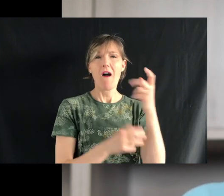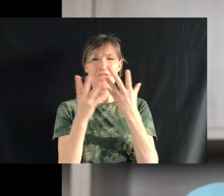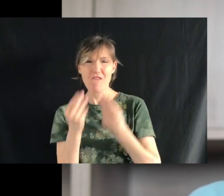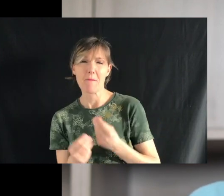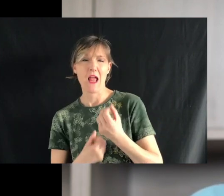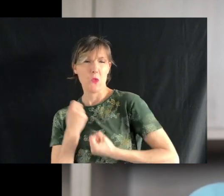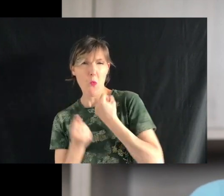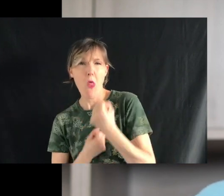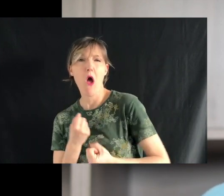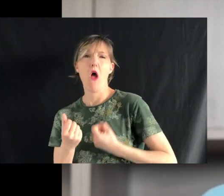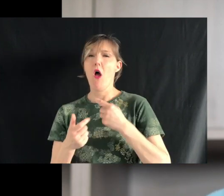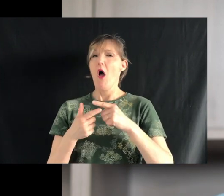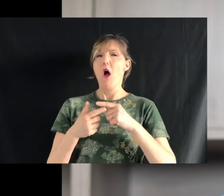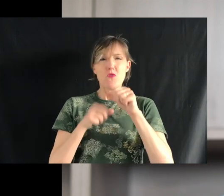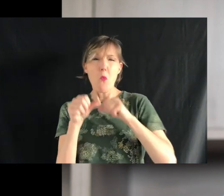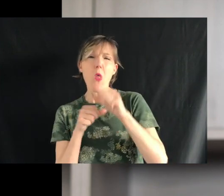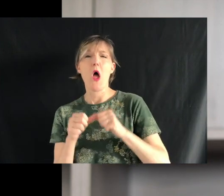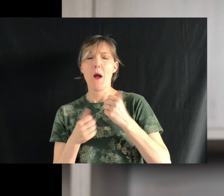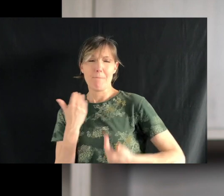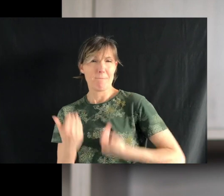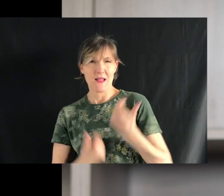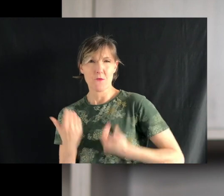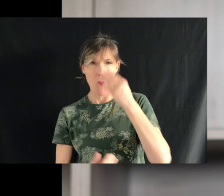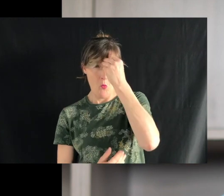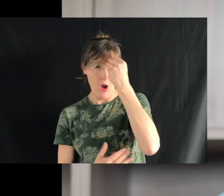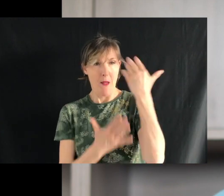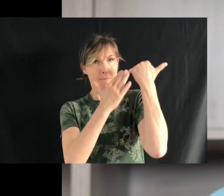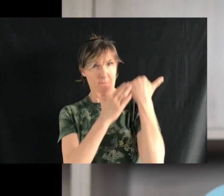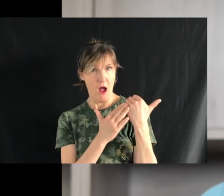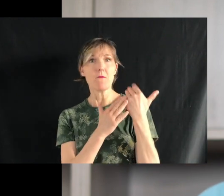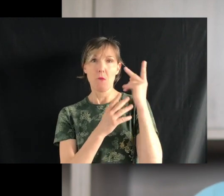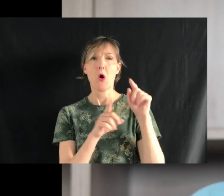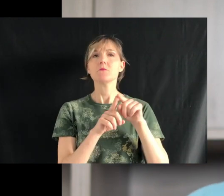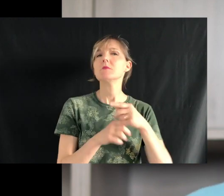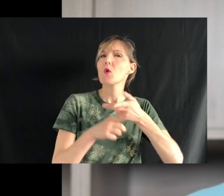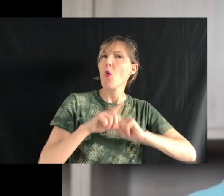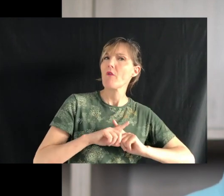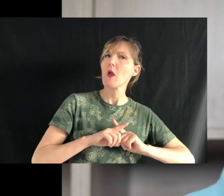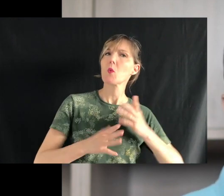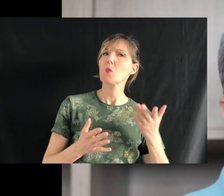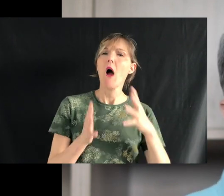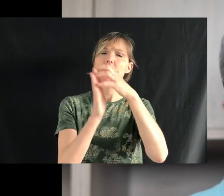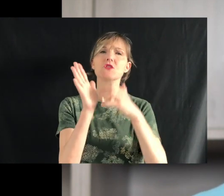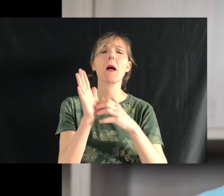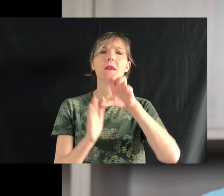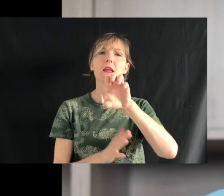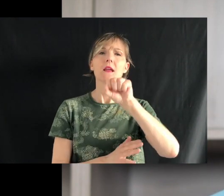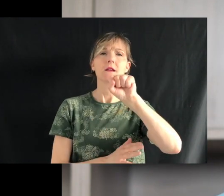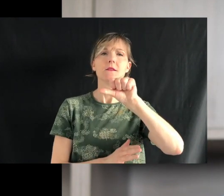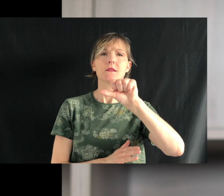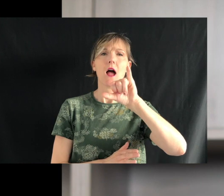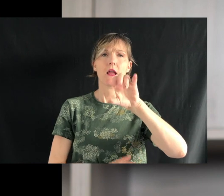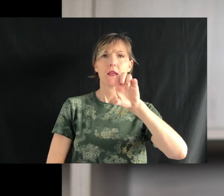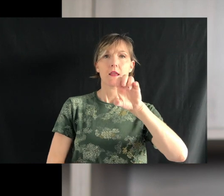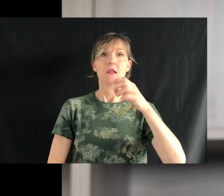lui nos faiblesses, nos douleurs, nos blessures morales. Ne sommes-nous pas convaincus que le chapitre d'Ésaïe